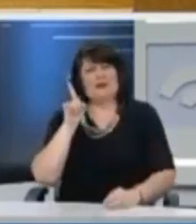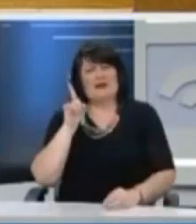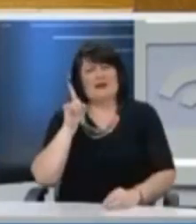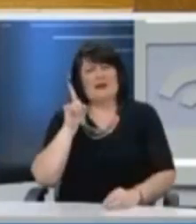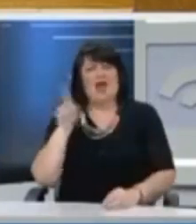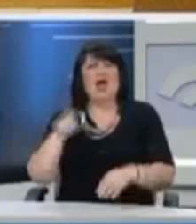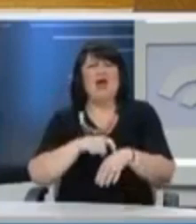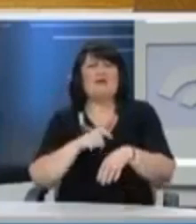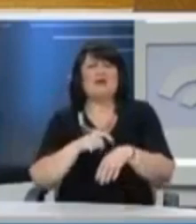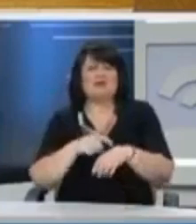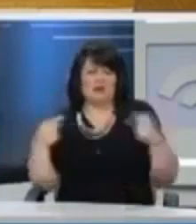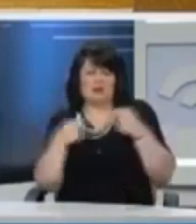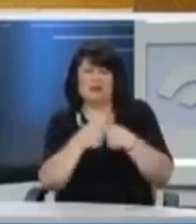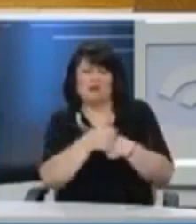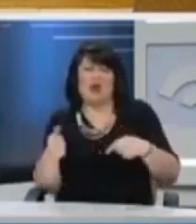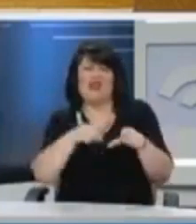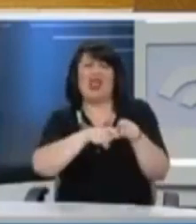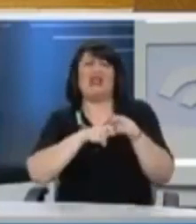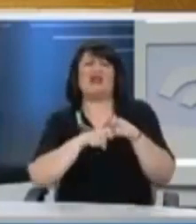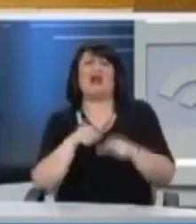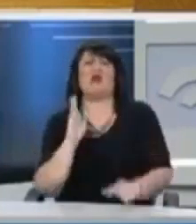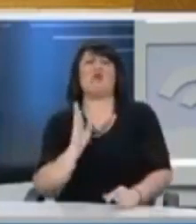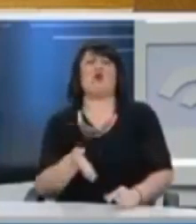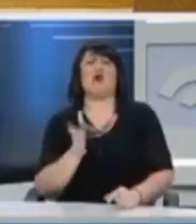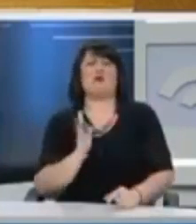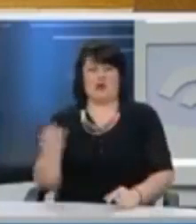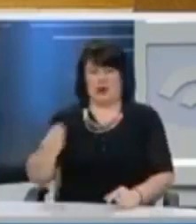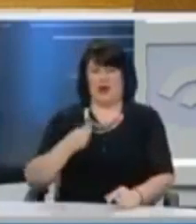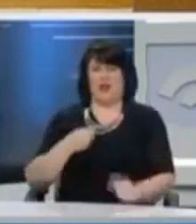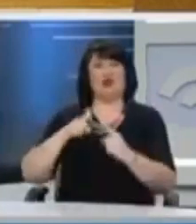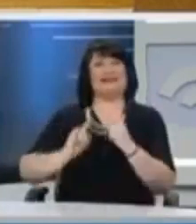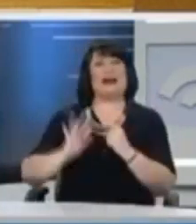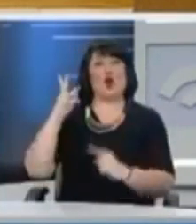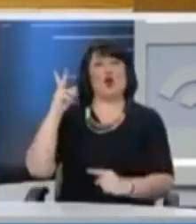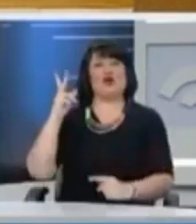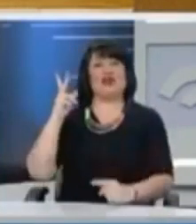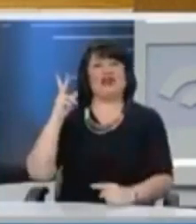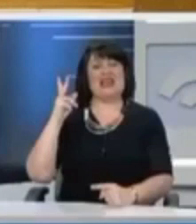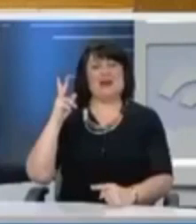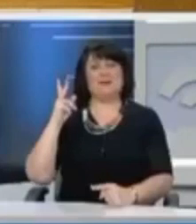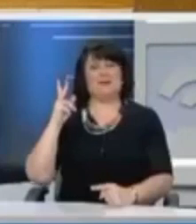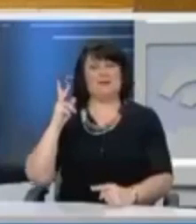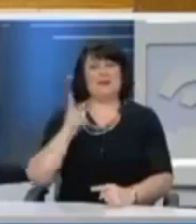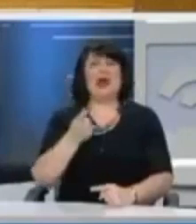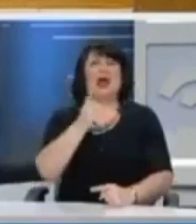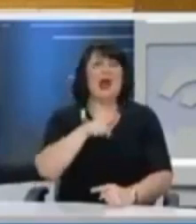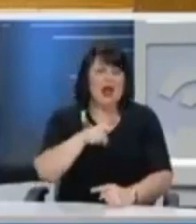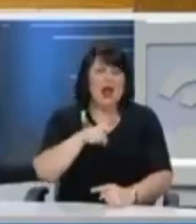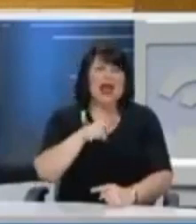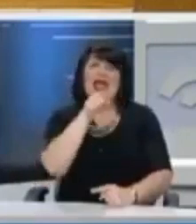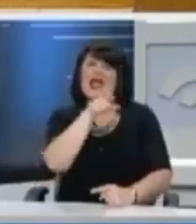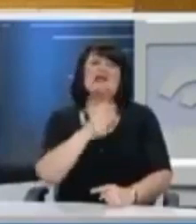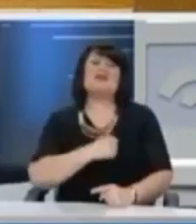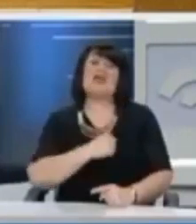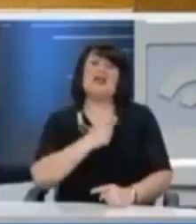των γεωπολιτικών συμπρούσεων. Είναι η μοναδική εταιρεία που έχει τη δυνατότητα να μας δώσει αυτή την τεχνολογία. Αλλά ο κύριος Τραμπ κάνει πόλεμο μαζί τους. Εσείς